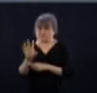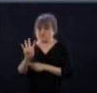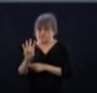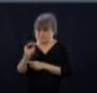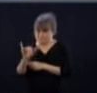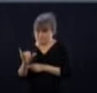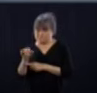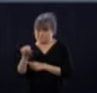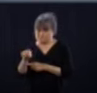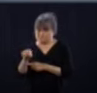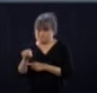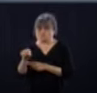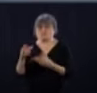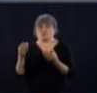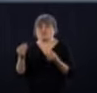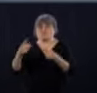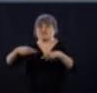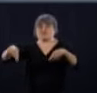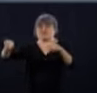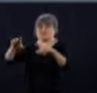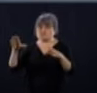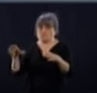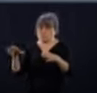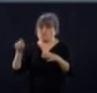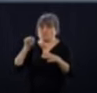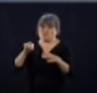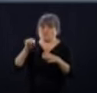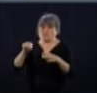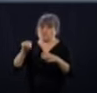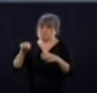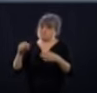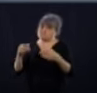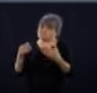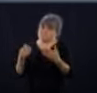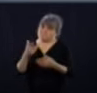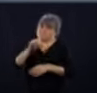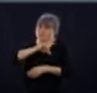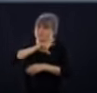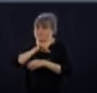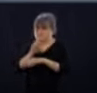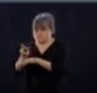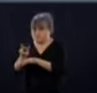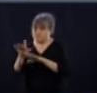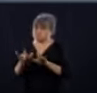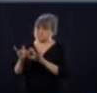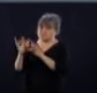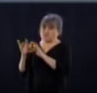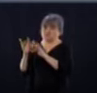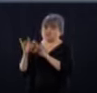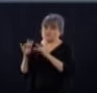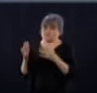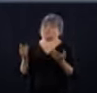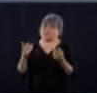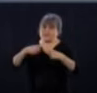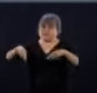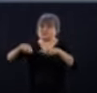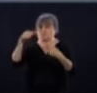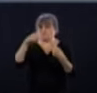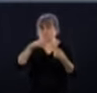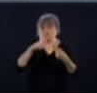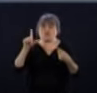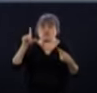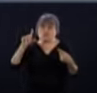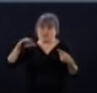mai, les contrôles policiers des déplacements seront retirés pour les régions des Laurentides,